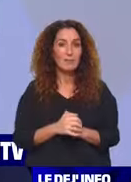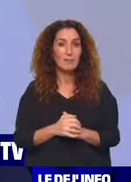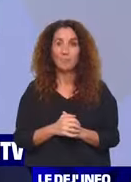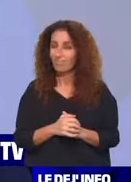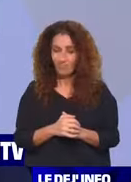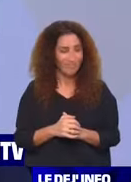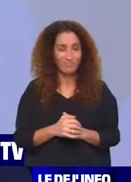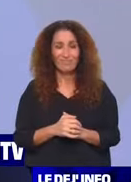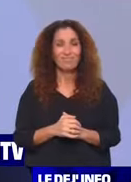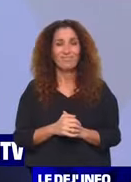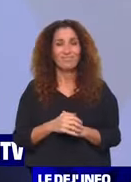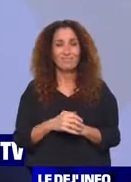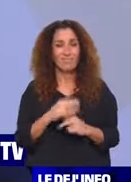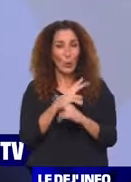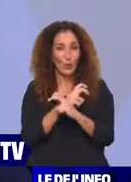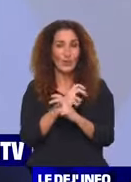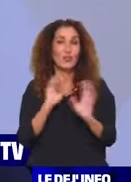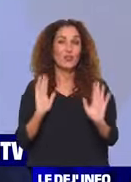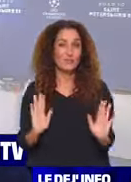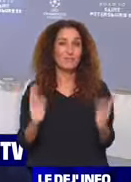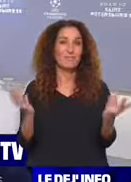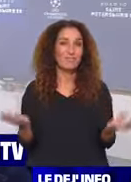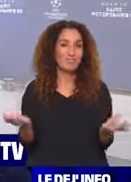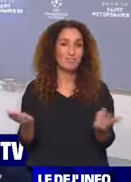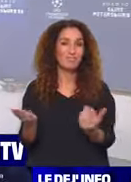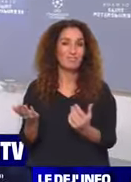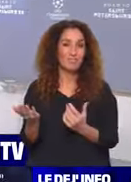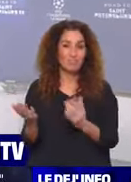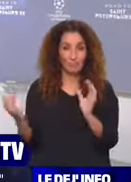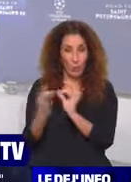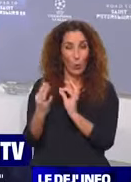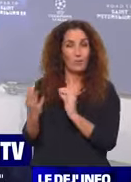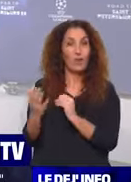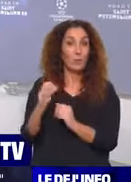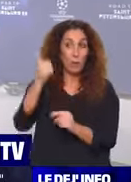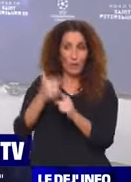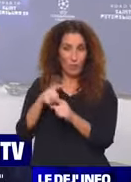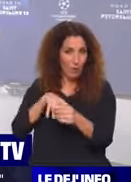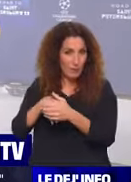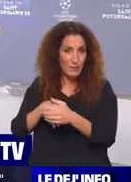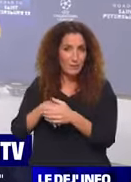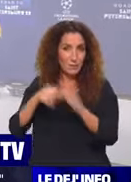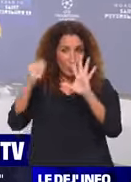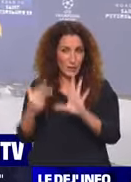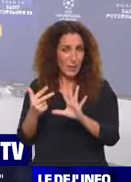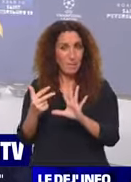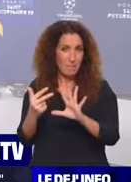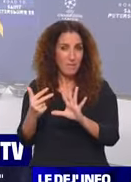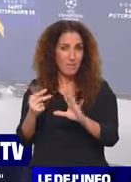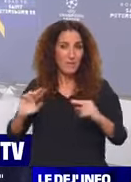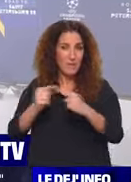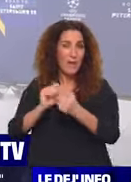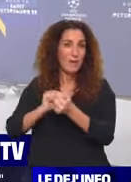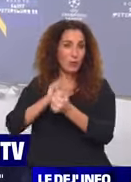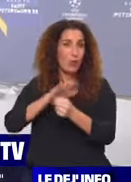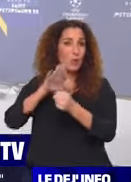Non. Salzbourg. Salzbourg, les Autrichiens de Salzbourg. Première participation en huitième finale de la Ligue des Champions.